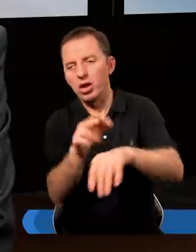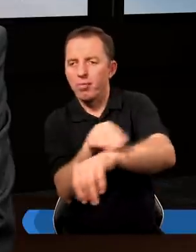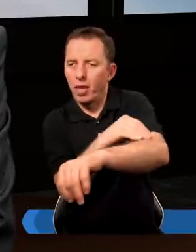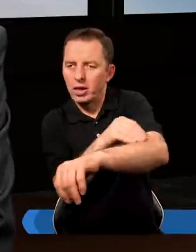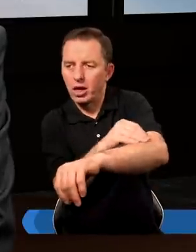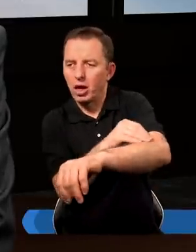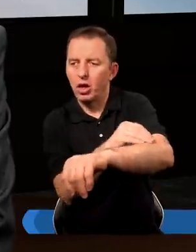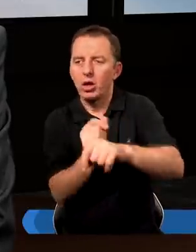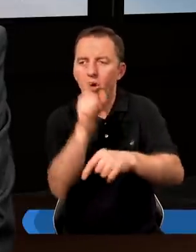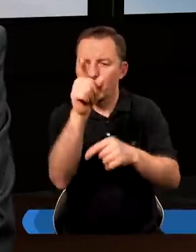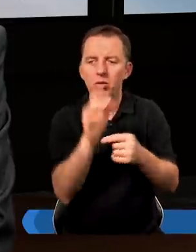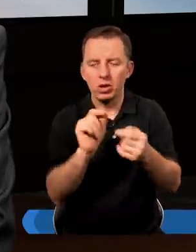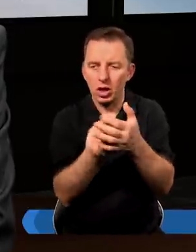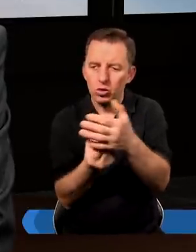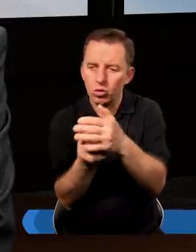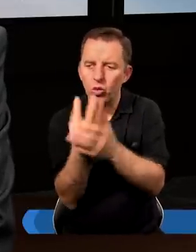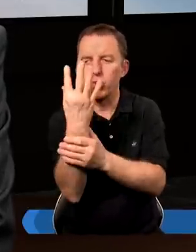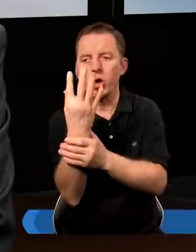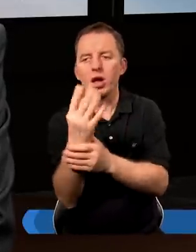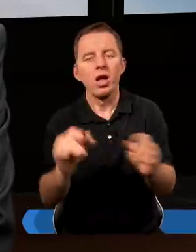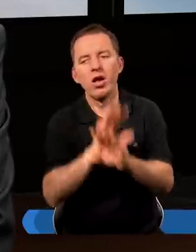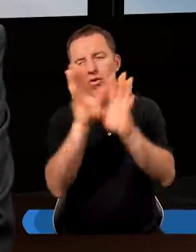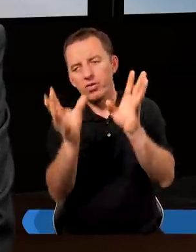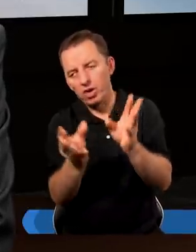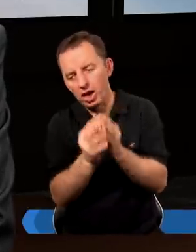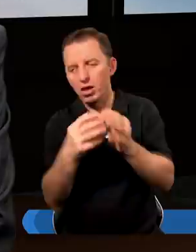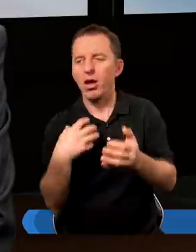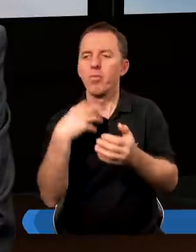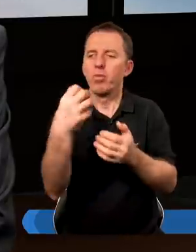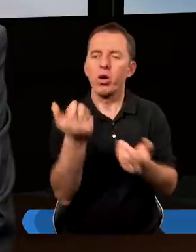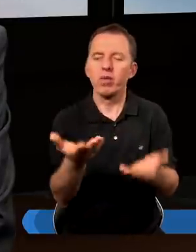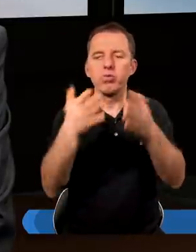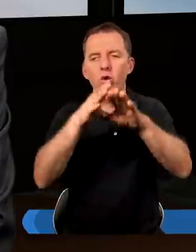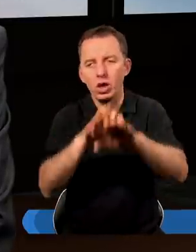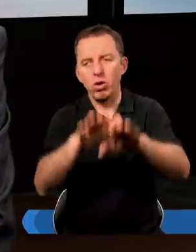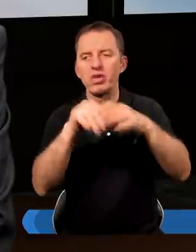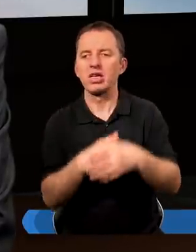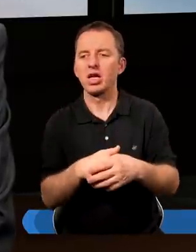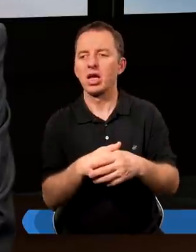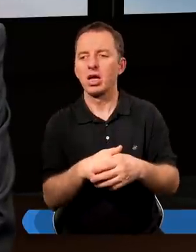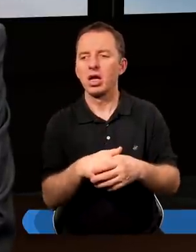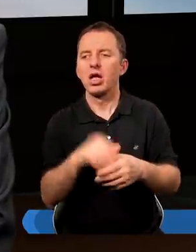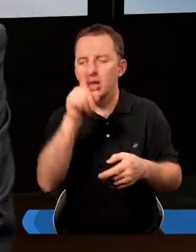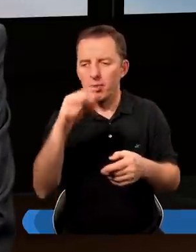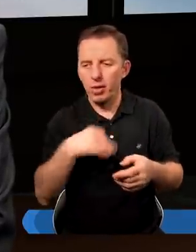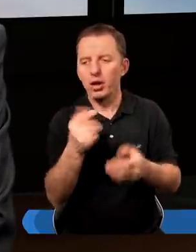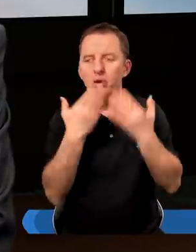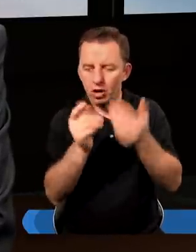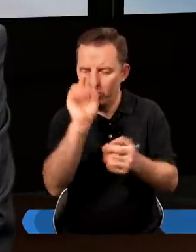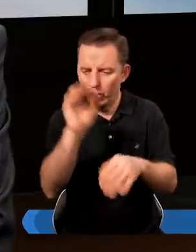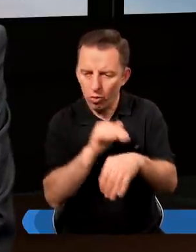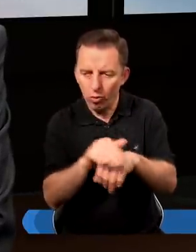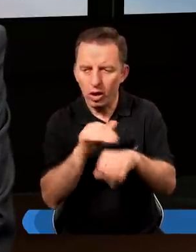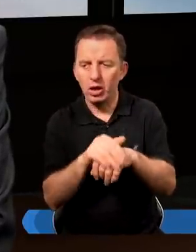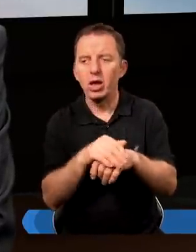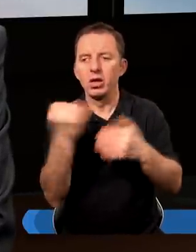materialnych, zapominając o Tobie, że jesteś źródłem wszelkich Boga z błogosławieństwa. Daję Panie, abyśmy dzięki